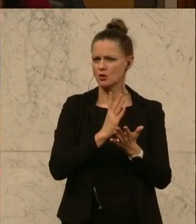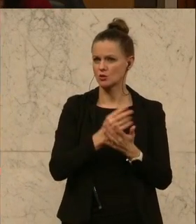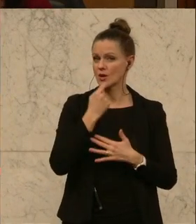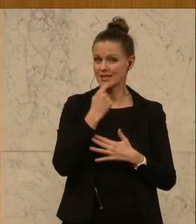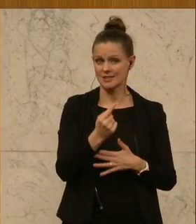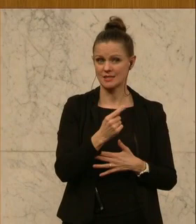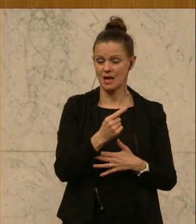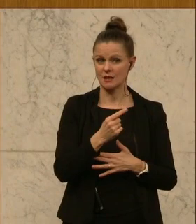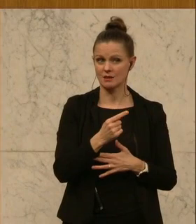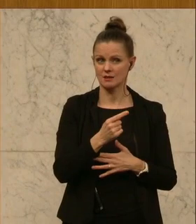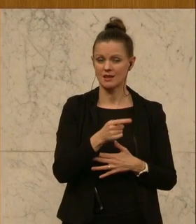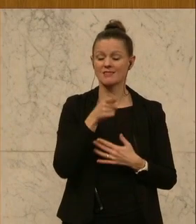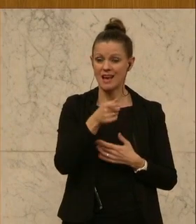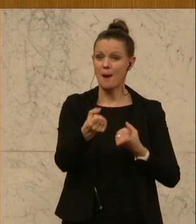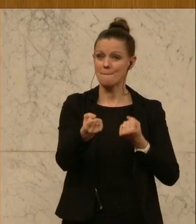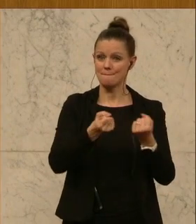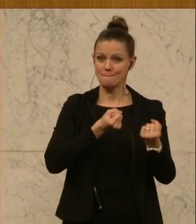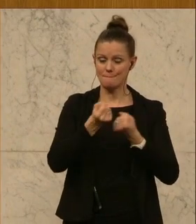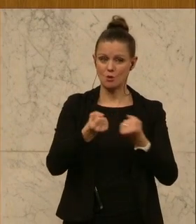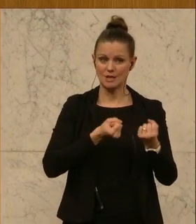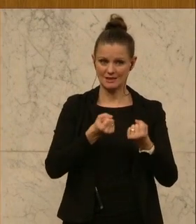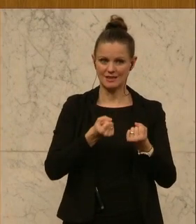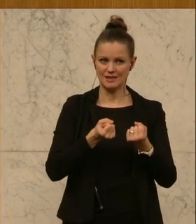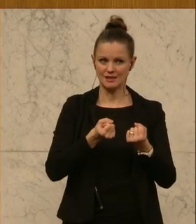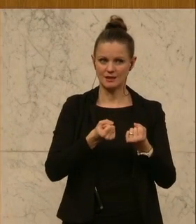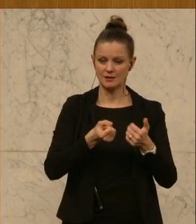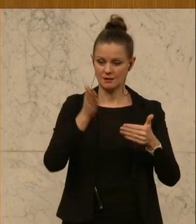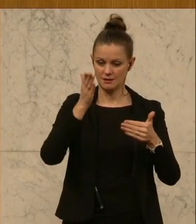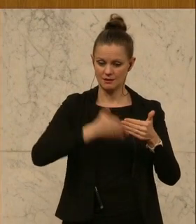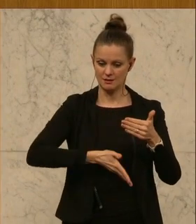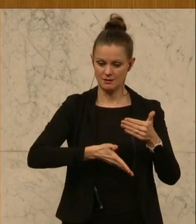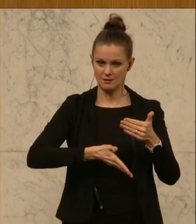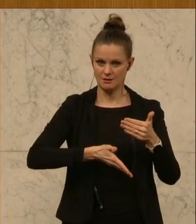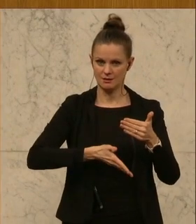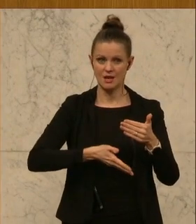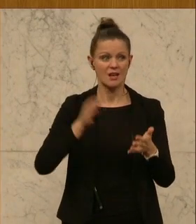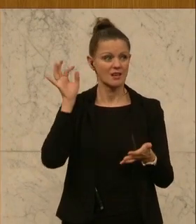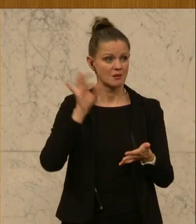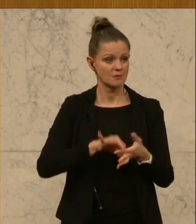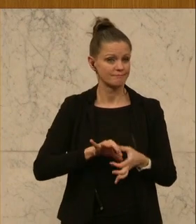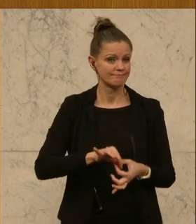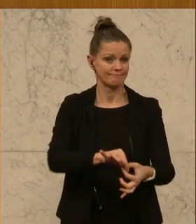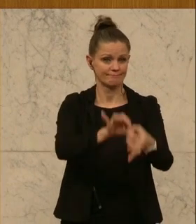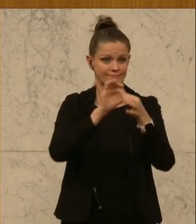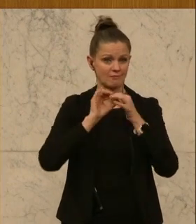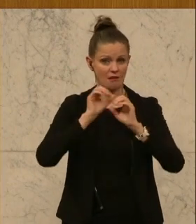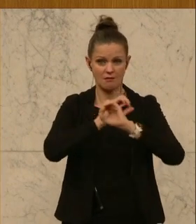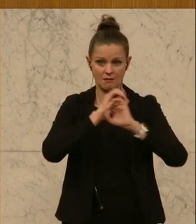Moment, wo man diese Politik richtigerweise beendet, dass in dem Moment natürlich